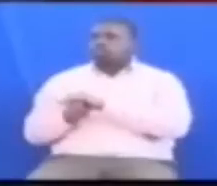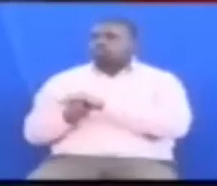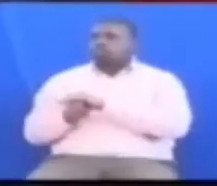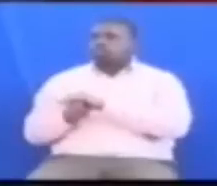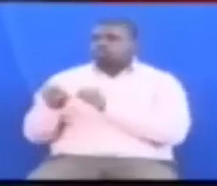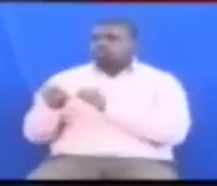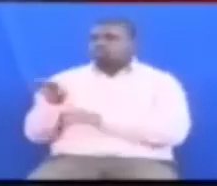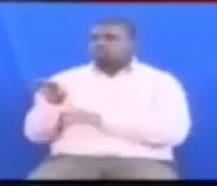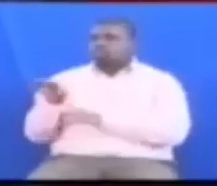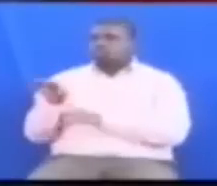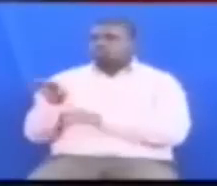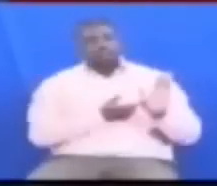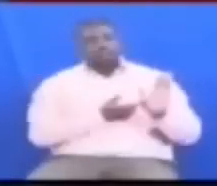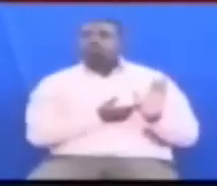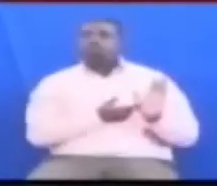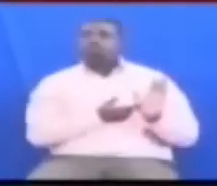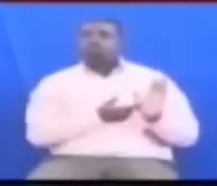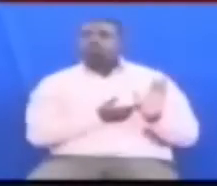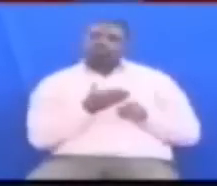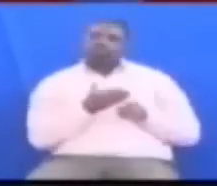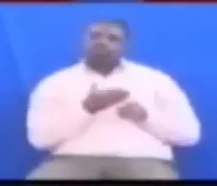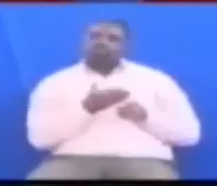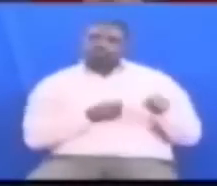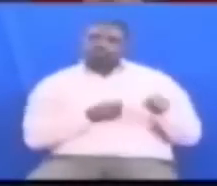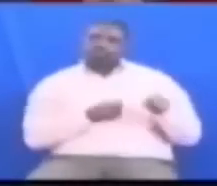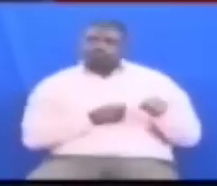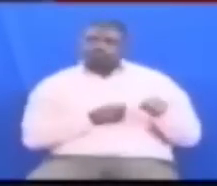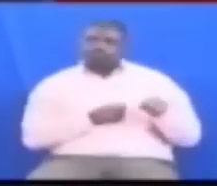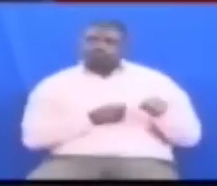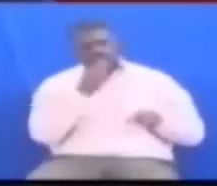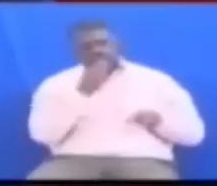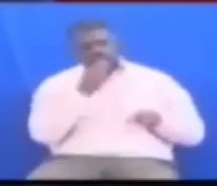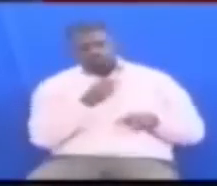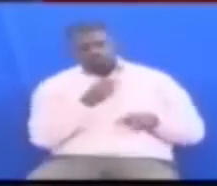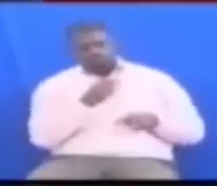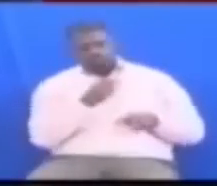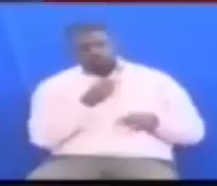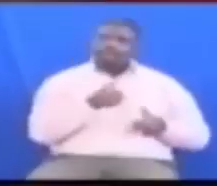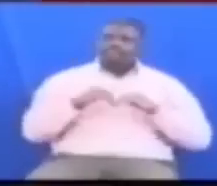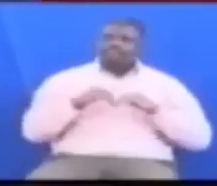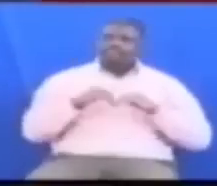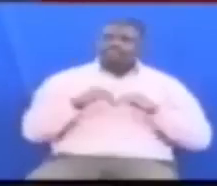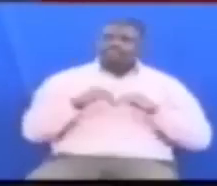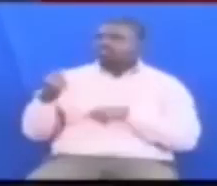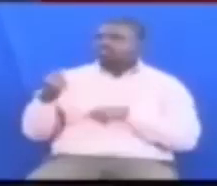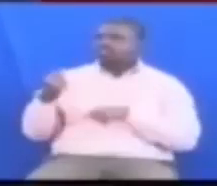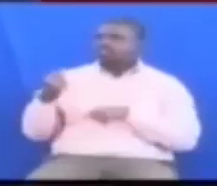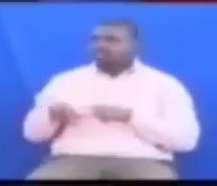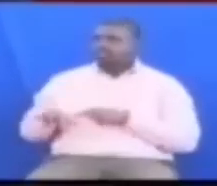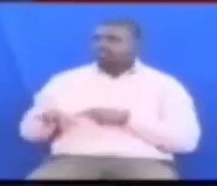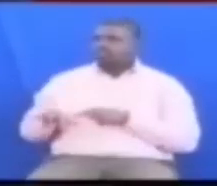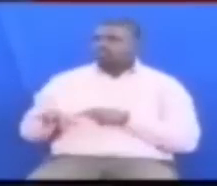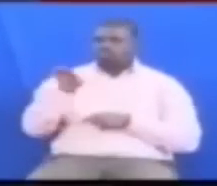chaguzi Kwa mfano Swala hili la La kutafuta wagombea Vyama vya siyasa Vinateua